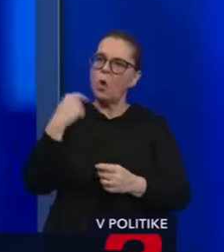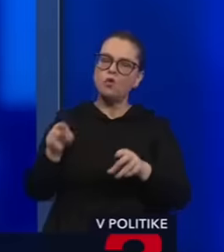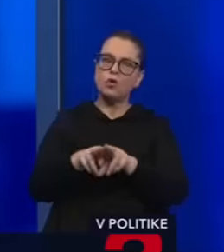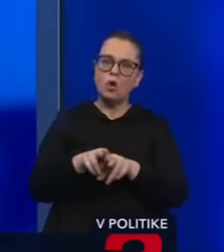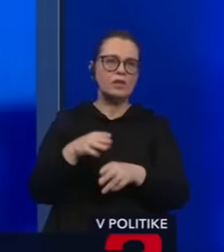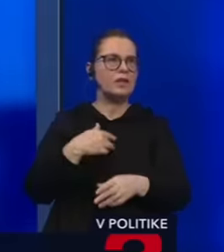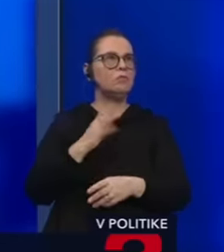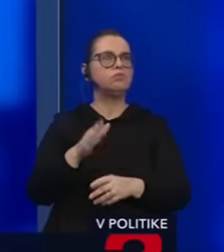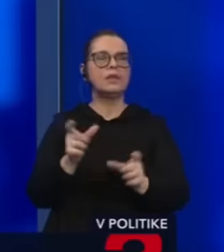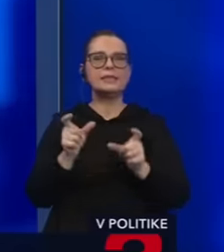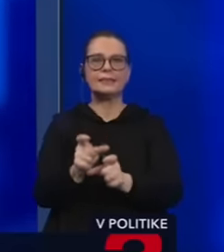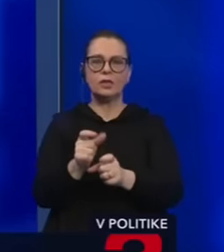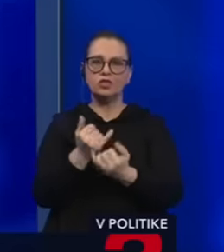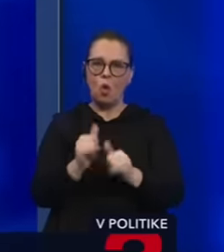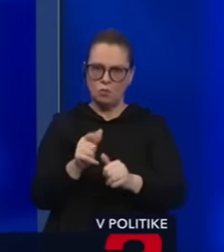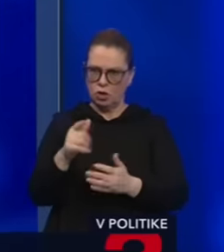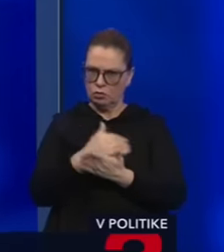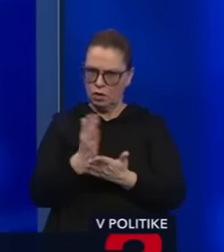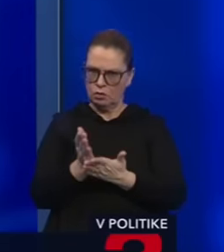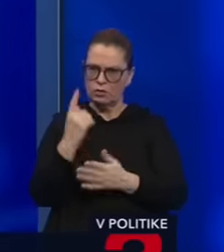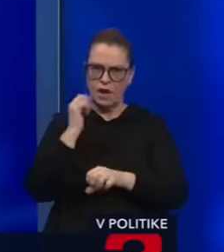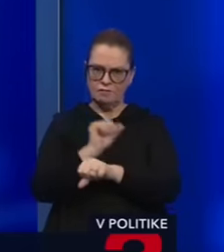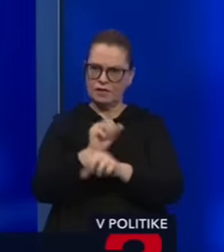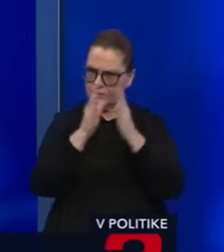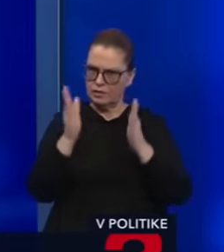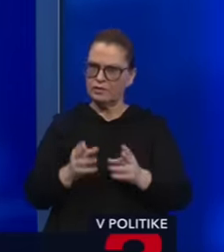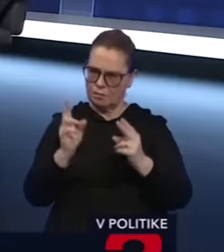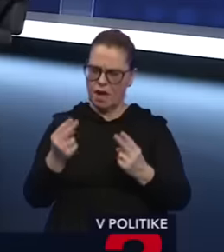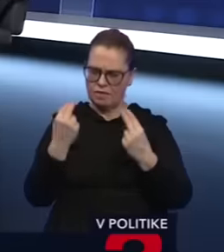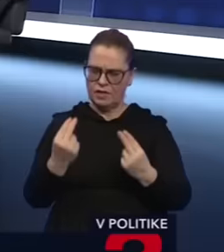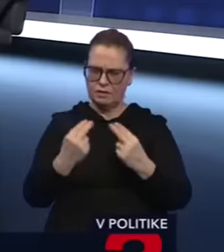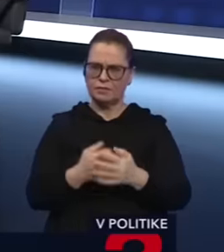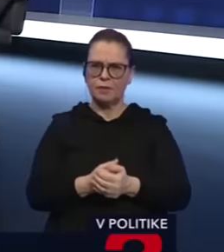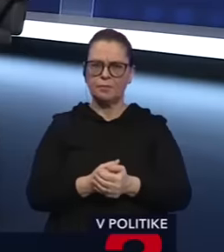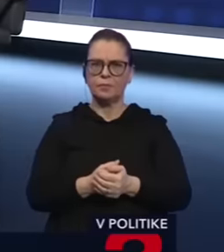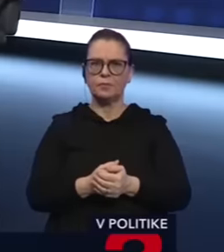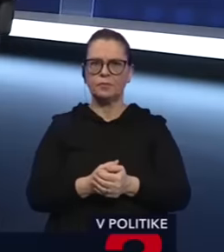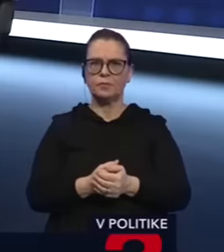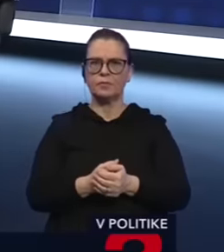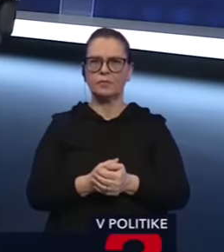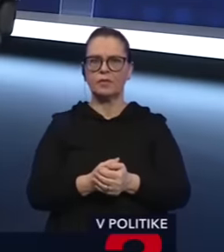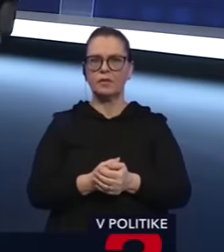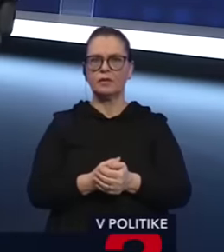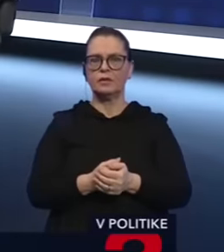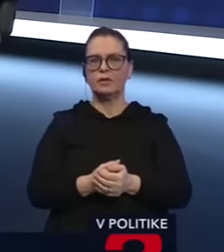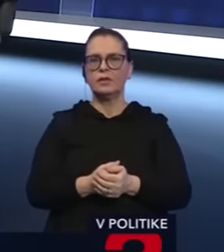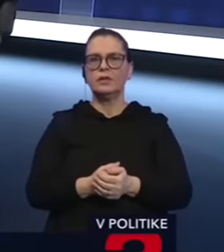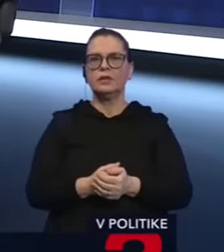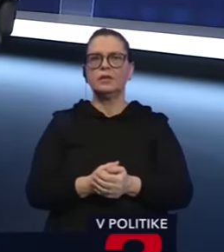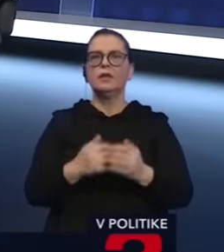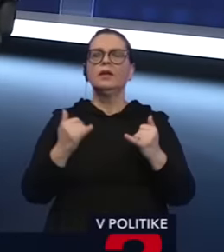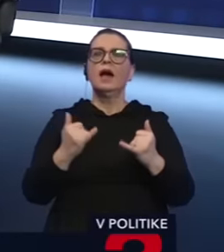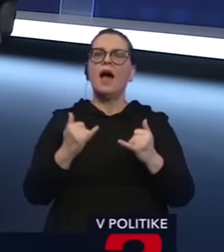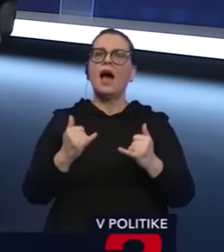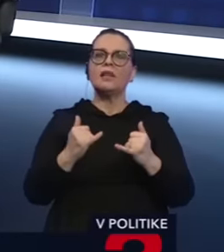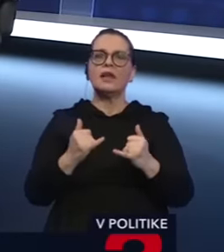mať slobodu. Je to rozdiel. Podľa mňa tie väznice majú nejaký zmysel. Či si to páchateľia trestných činov až takto uvedomujú. Dobre, a